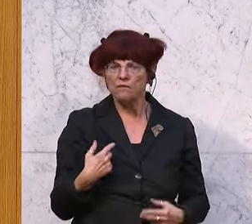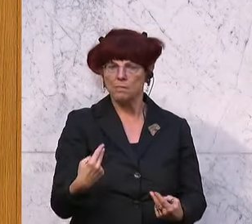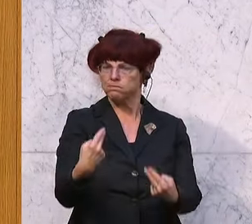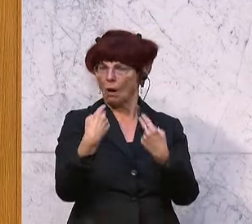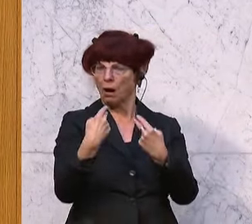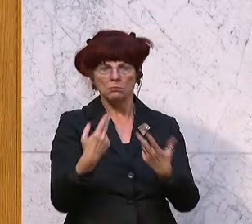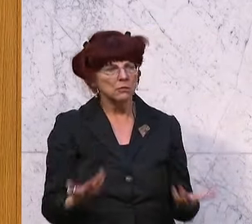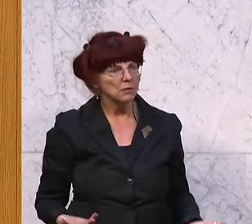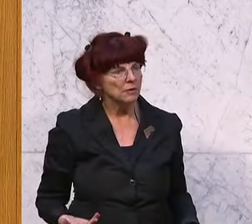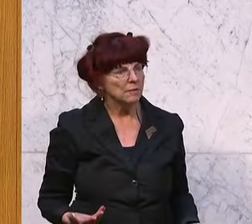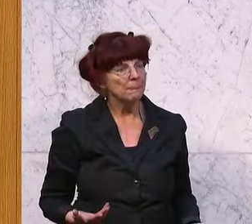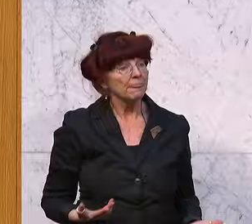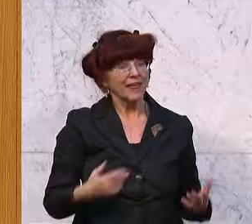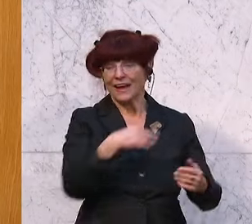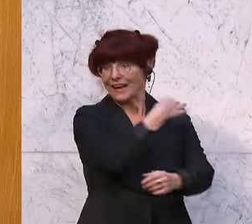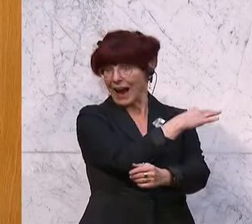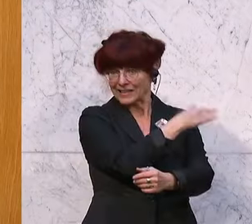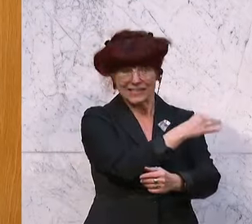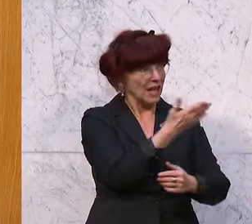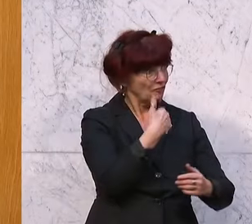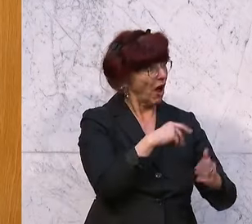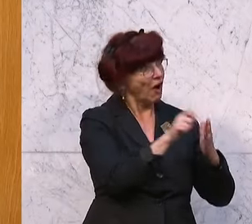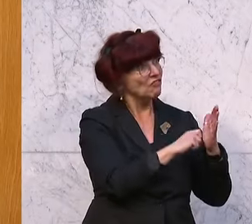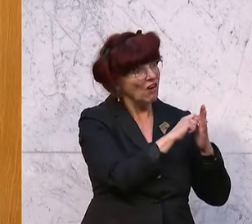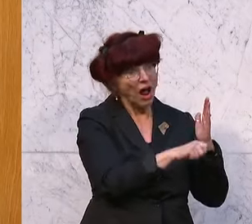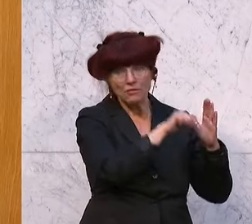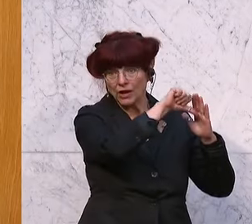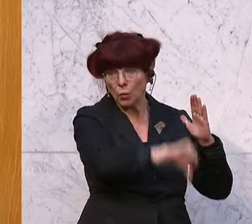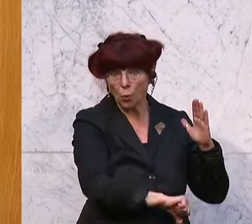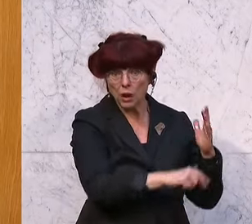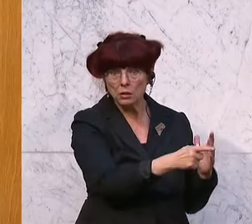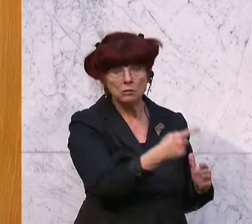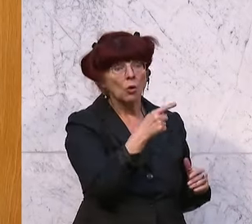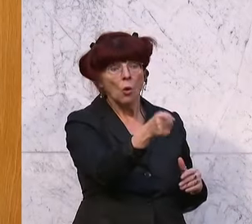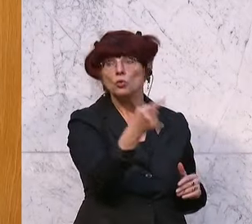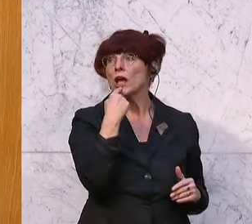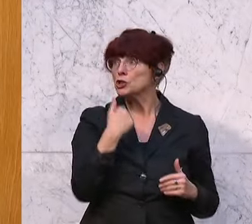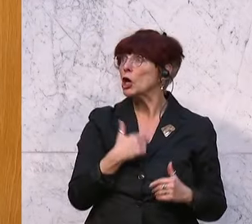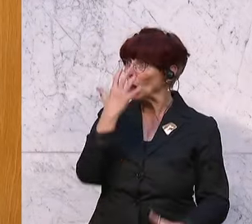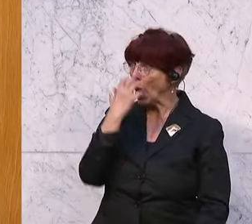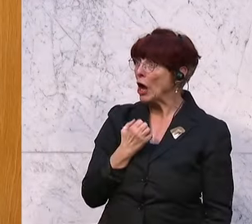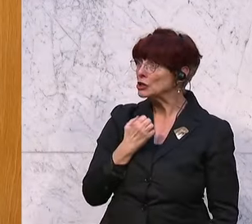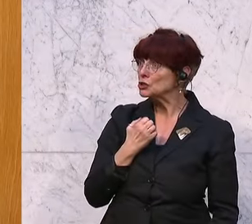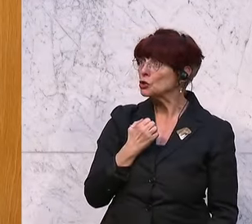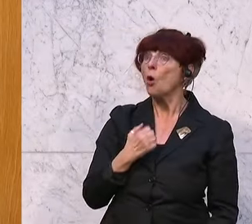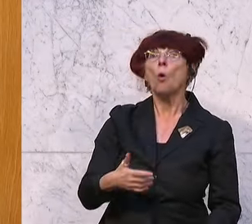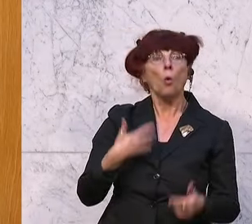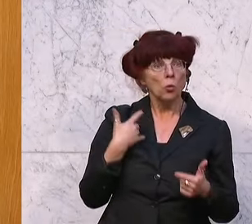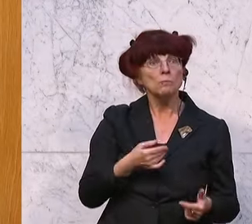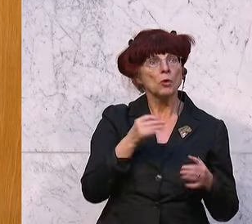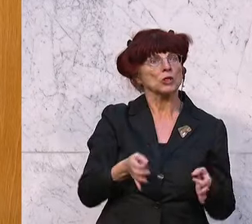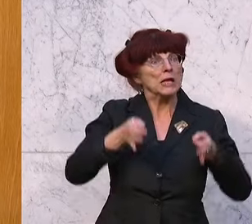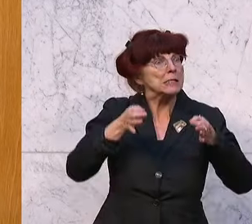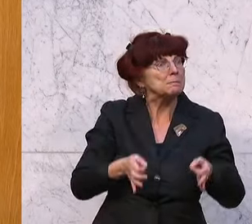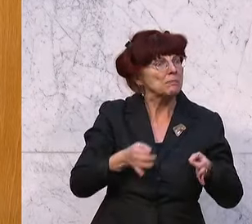aus dem Mund des abgewählten Kanzlers im Zusammenhang mit all diesen Ereignissen Worte wie Ernsthaftigkeit und Redlichkeit wiederholte Male